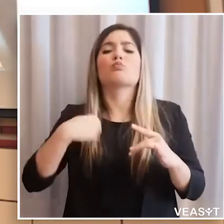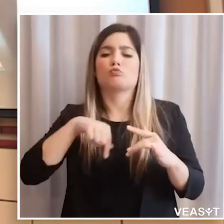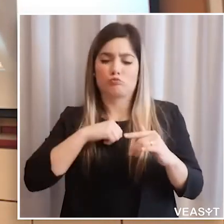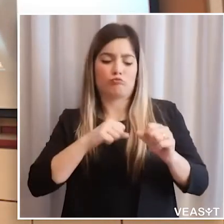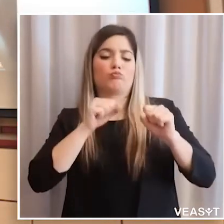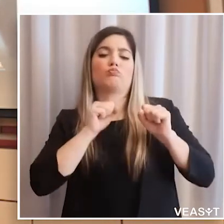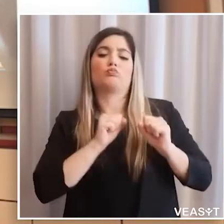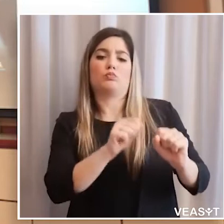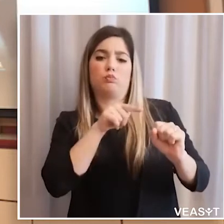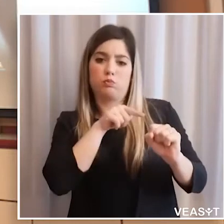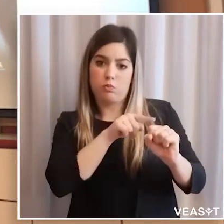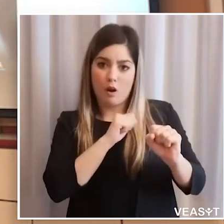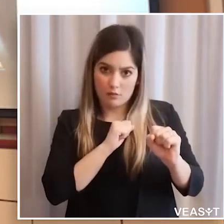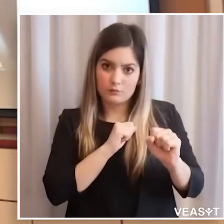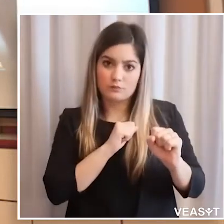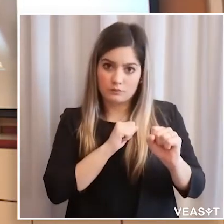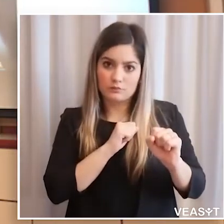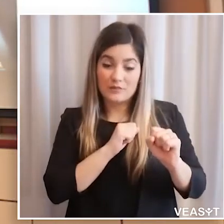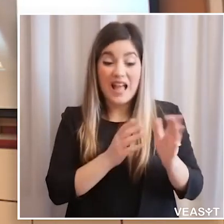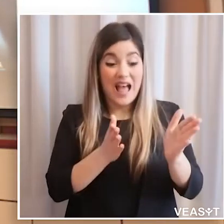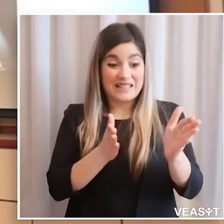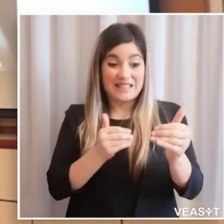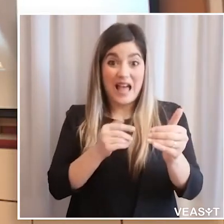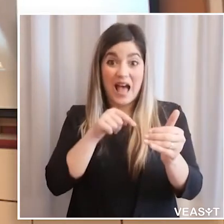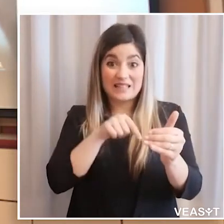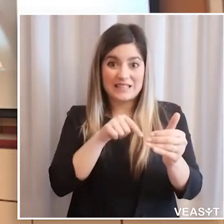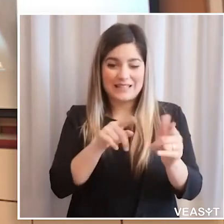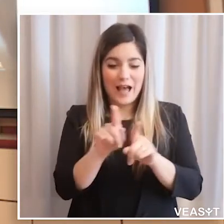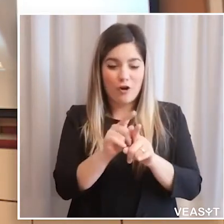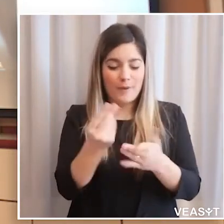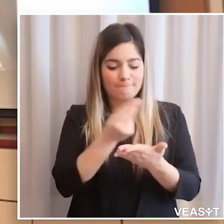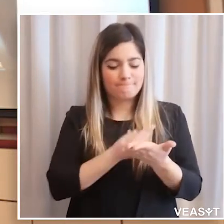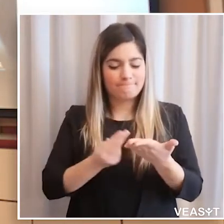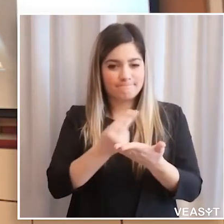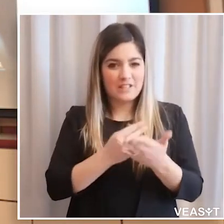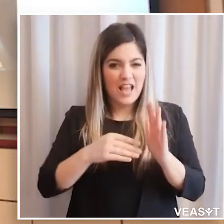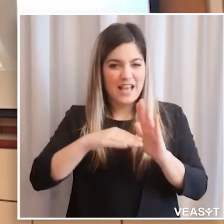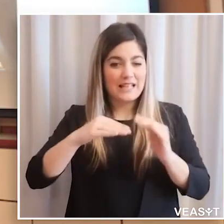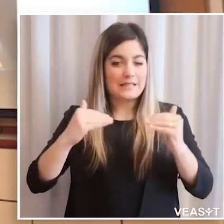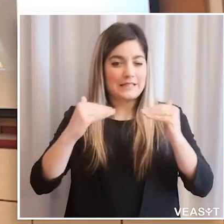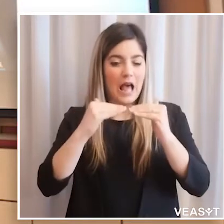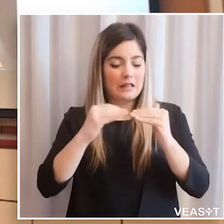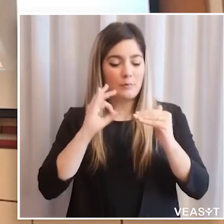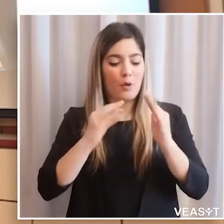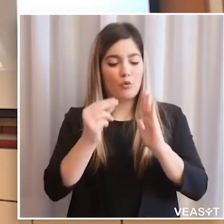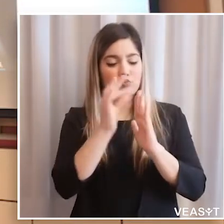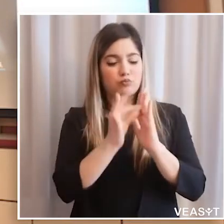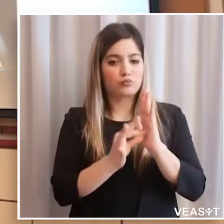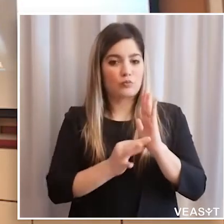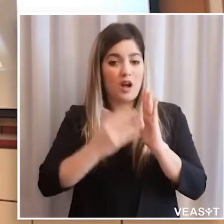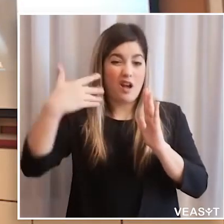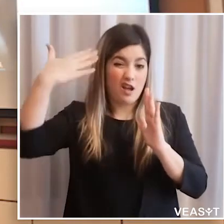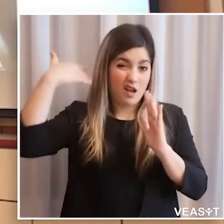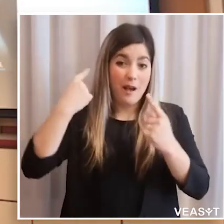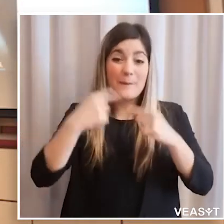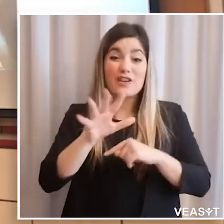dire, gli standard di spassi disponibili all'interno dell'ospedale di comunità. La stanza è una